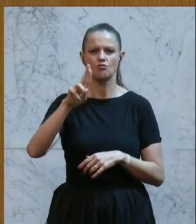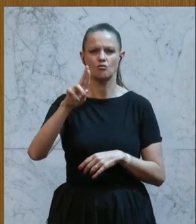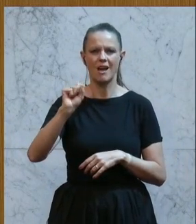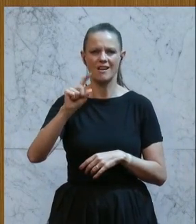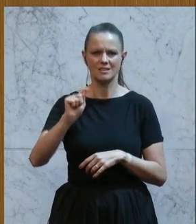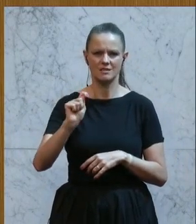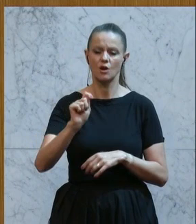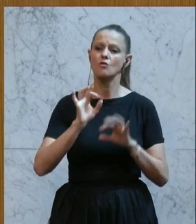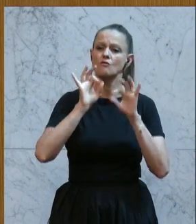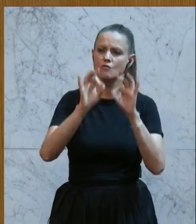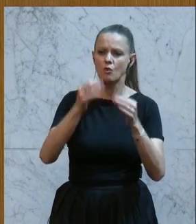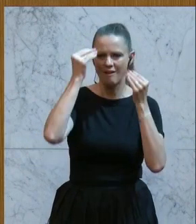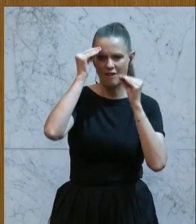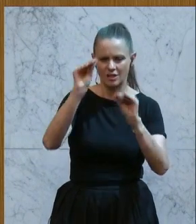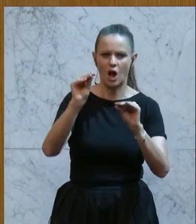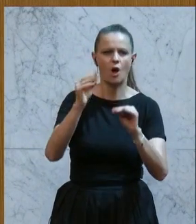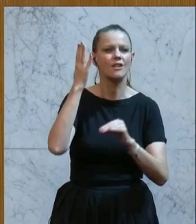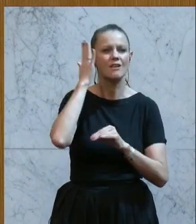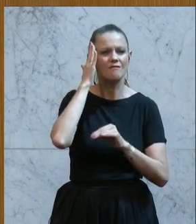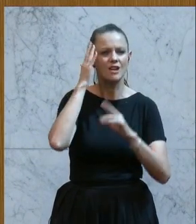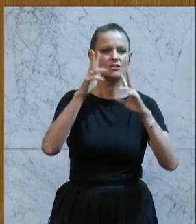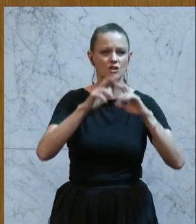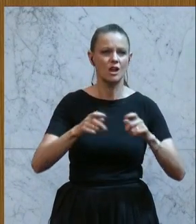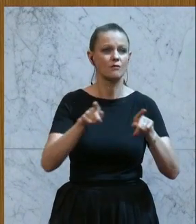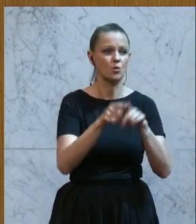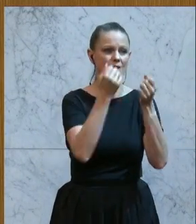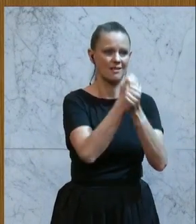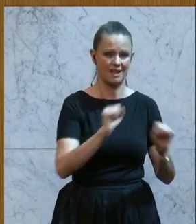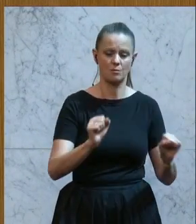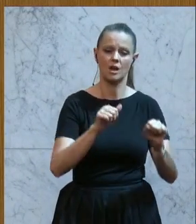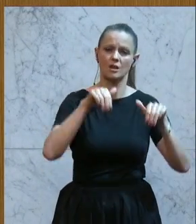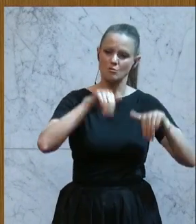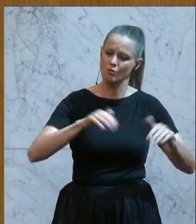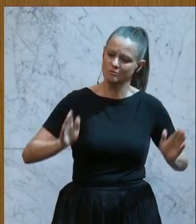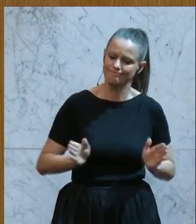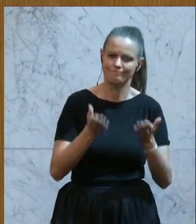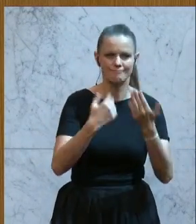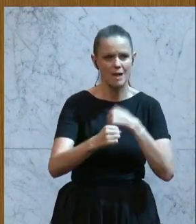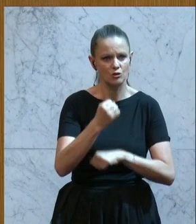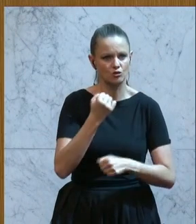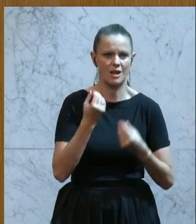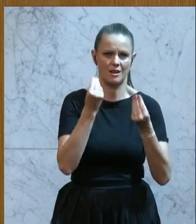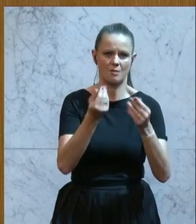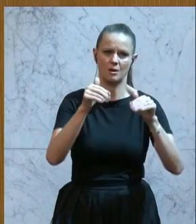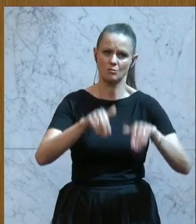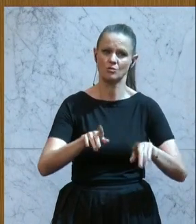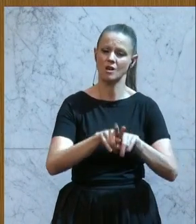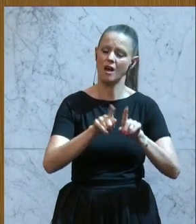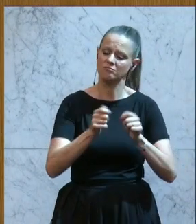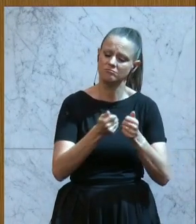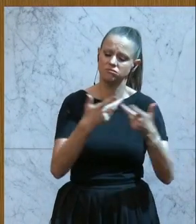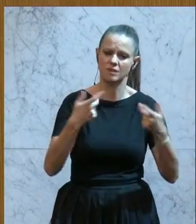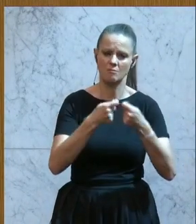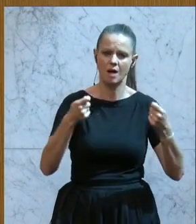Vertrauen in Wissenschaft und Demokratie zu werben. Wir müssen das wieder stärken. Wir haben zahlreiche Maßnahmen bereits in die Wege